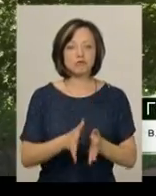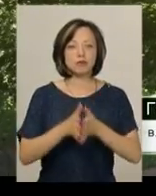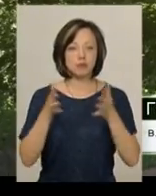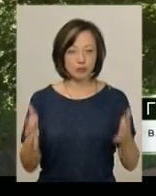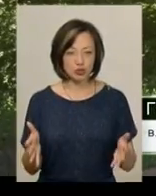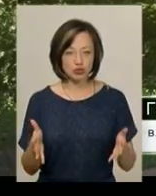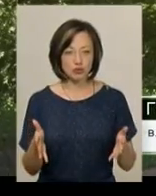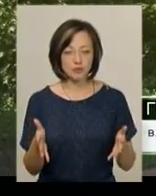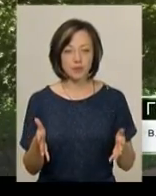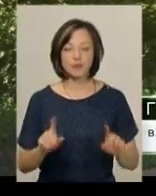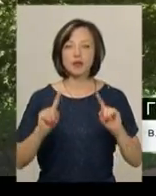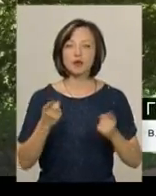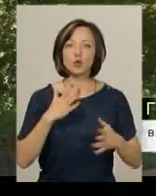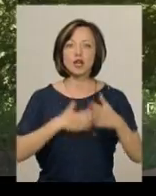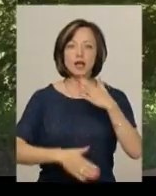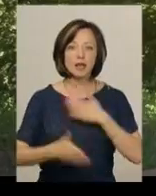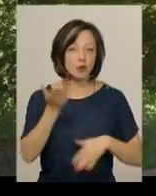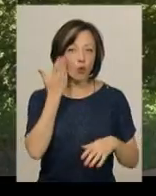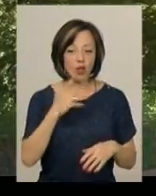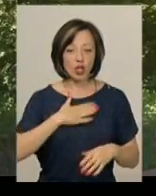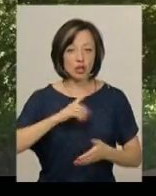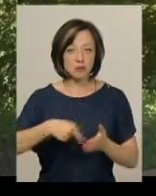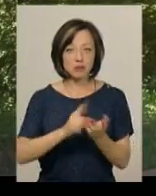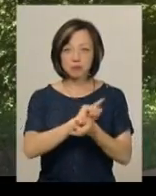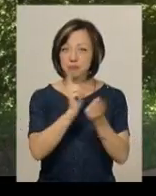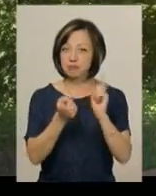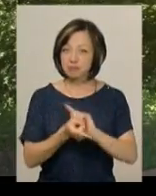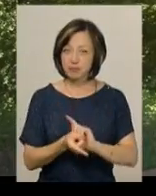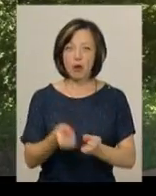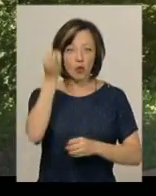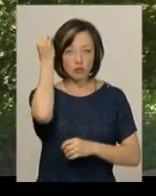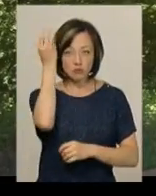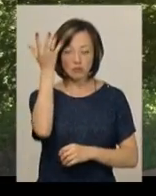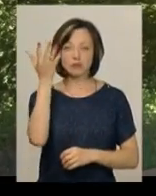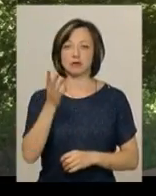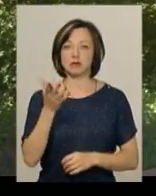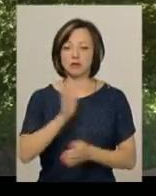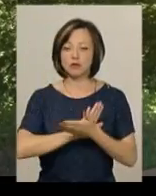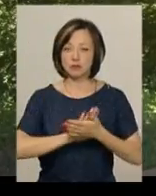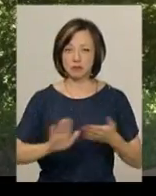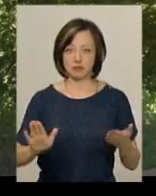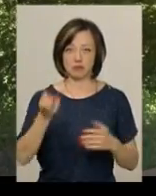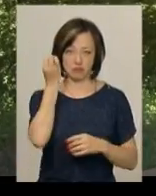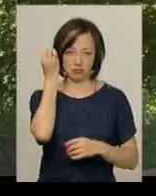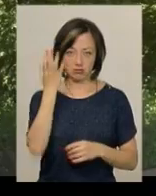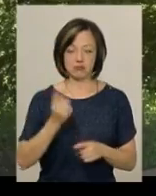більше. Мене дуже тішить, коли наше місто набуває ознак цивілізованості і екологічної культури.